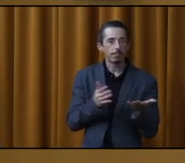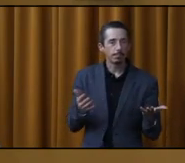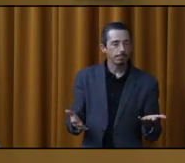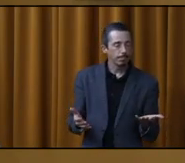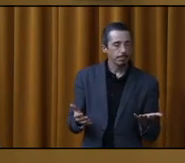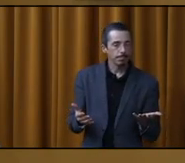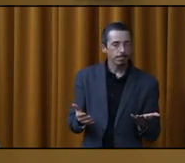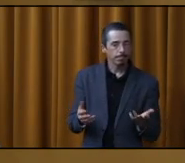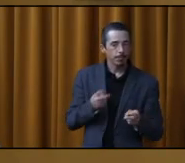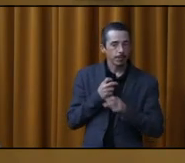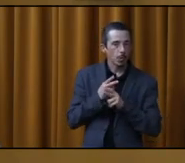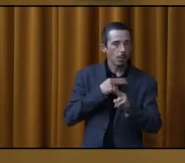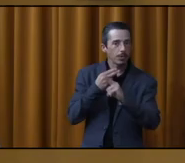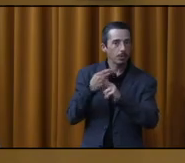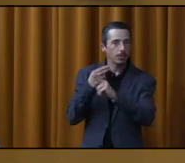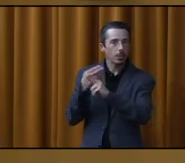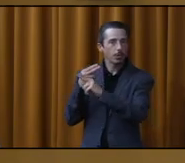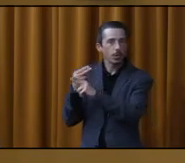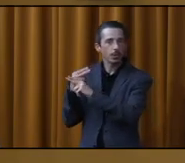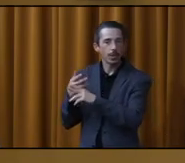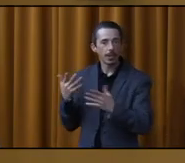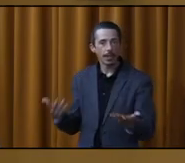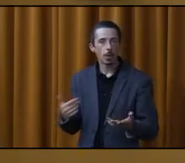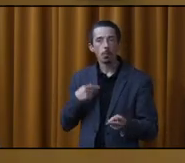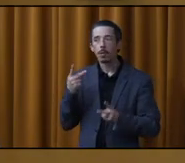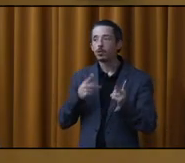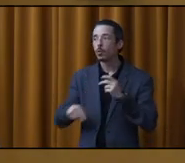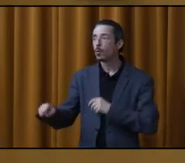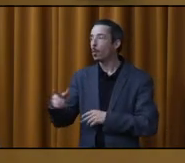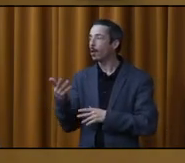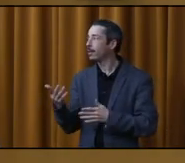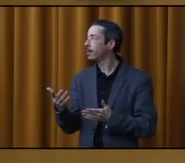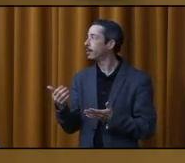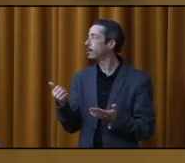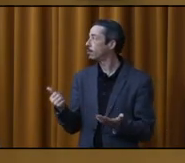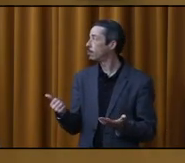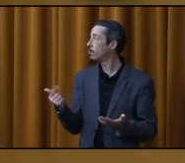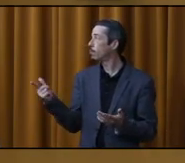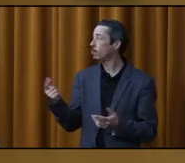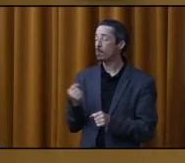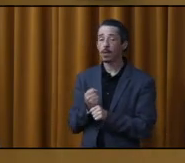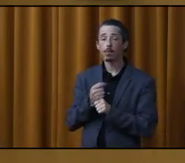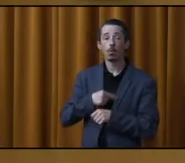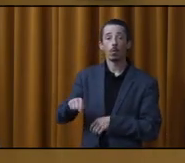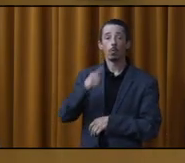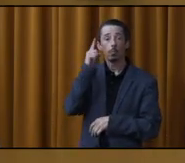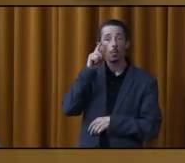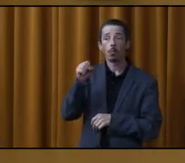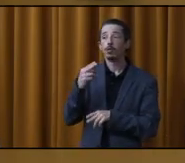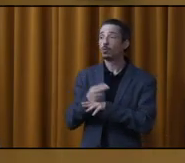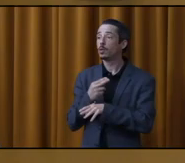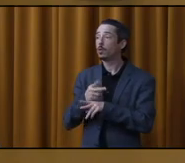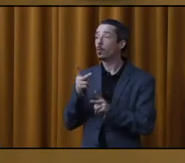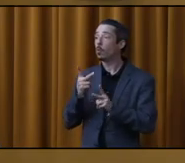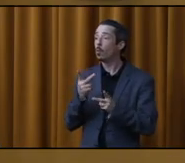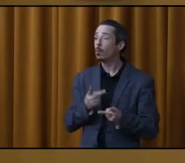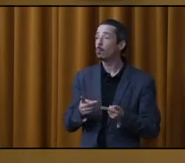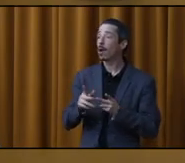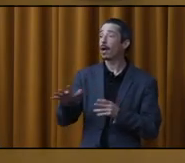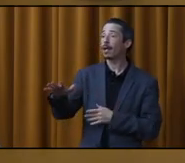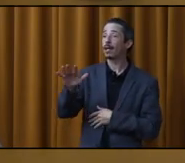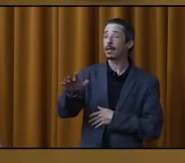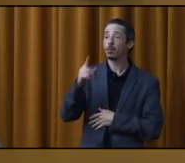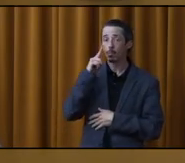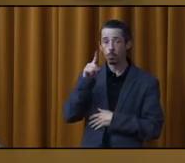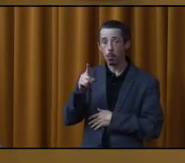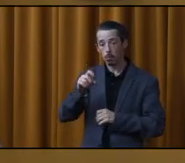c'est un peu dur de répondre par la suite. Donc, on l'a fait pour les citoyens, mais c'est ce qu'on veut faire aussi pour les utilisateurs du parc. On veut mettre en